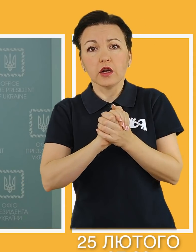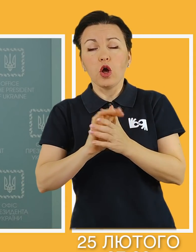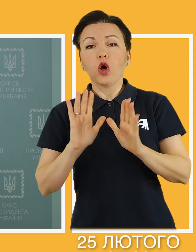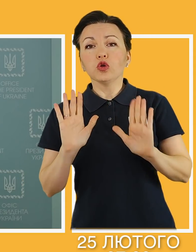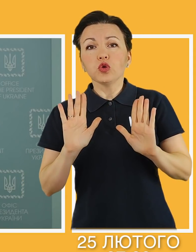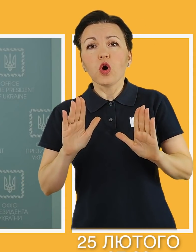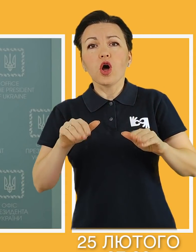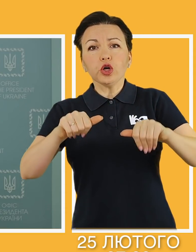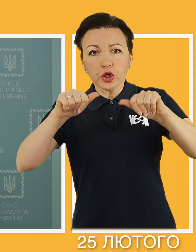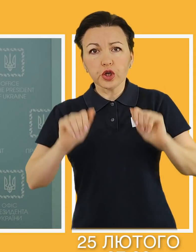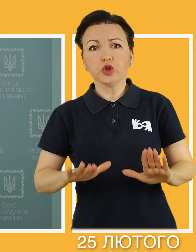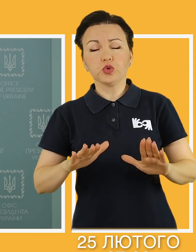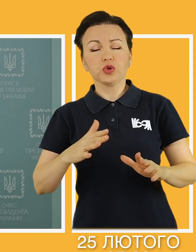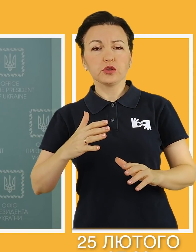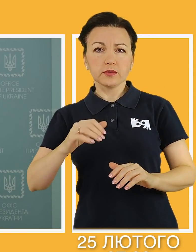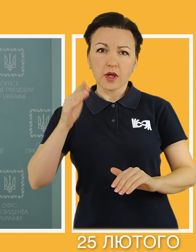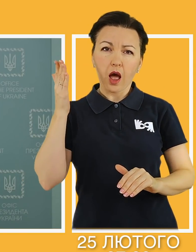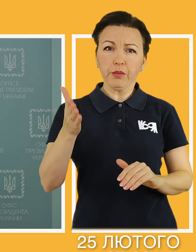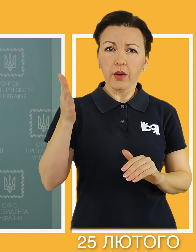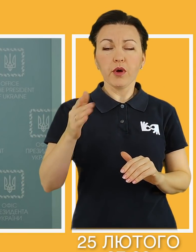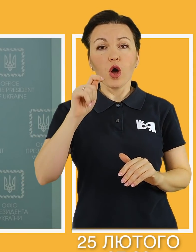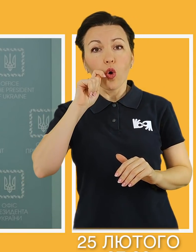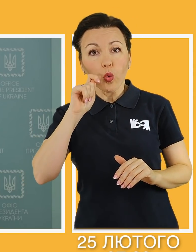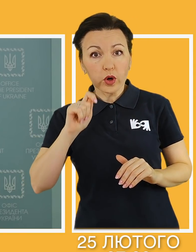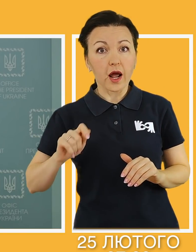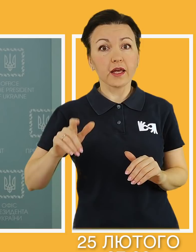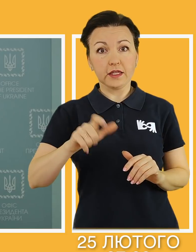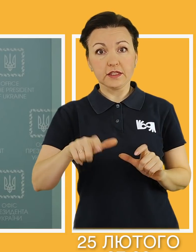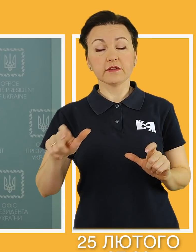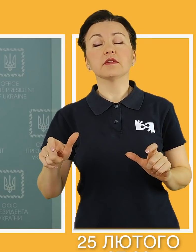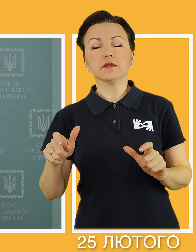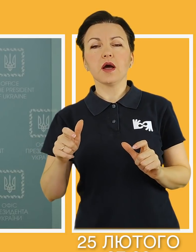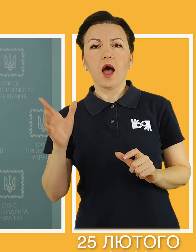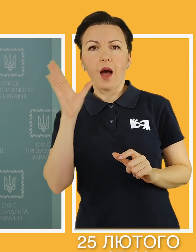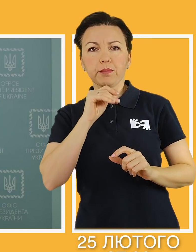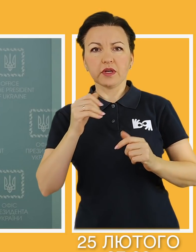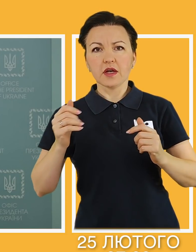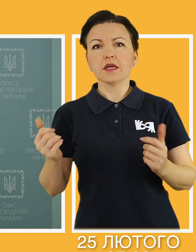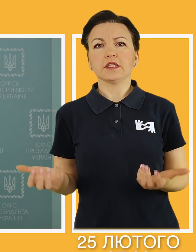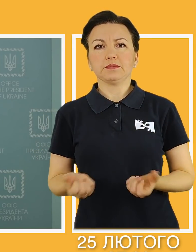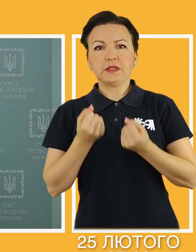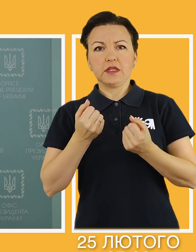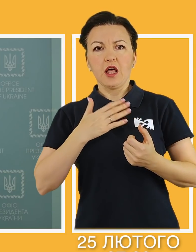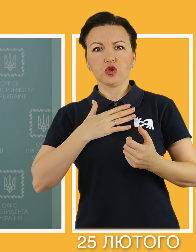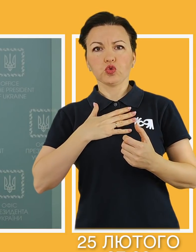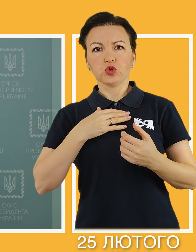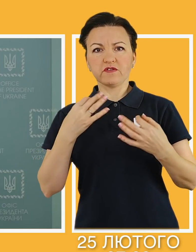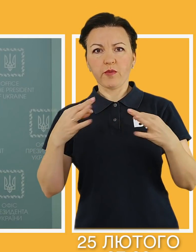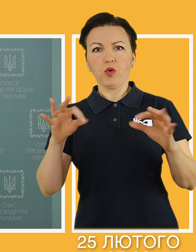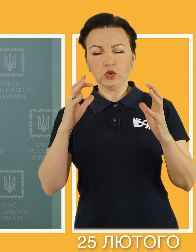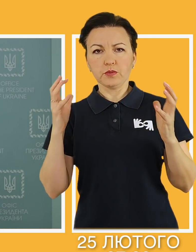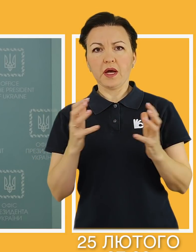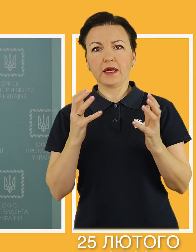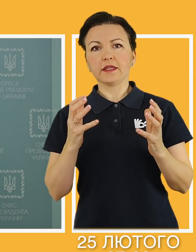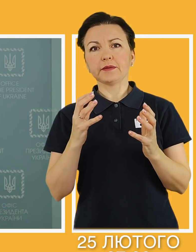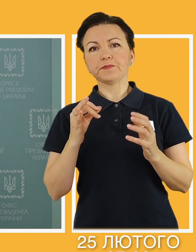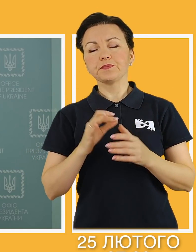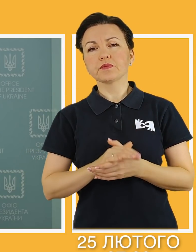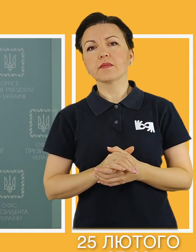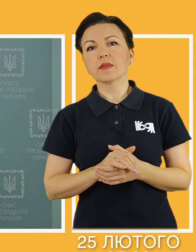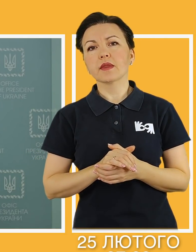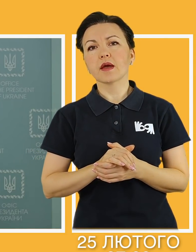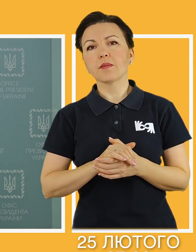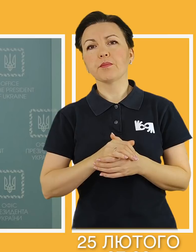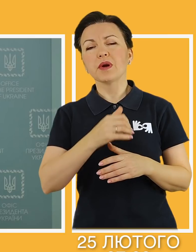тільки рішучість українців здатна зберегти нашу свободу і захистити державу. Армія, прикордонники,